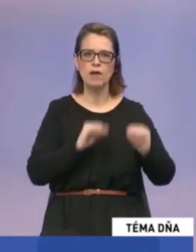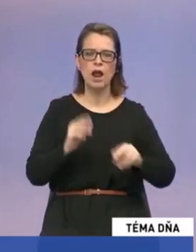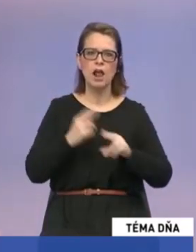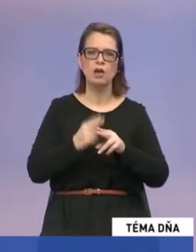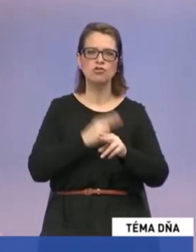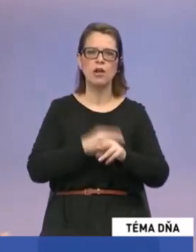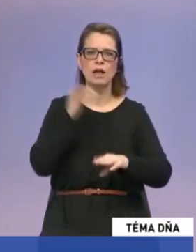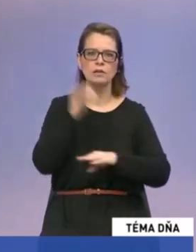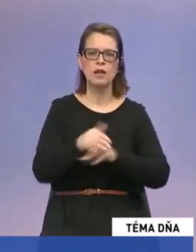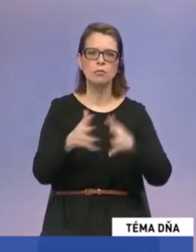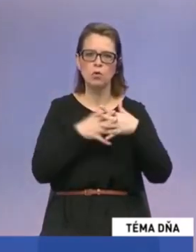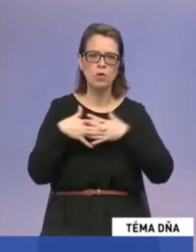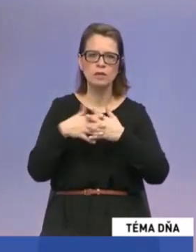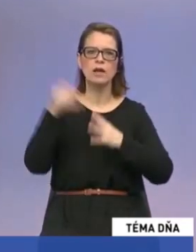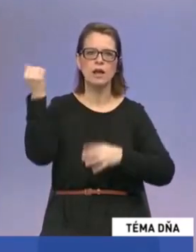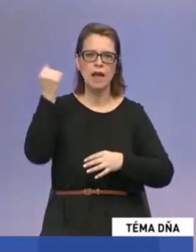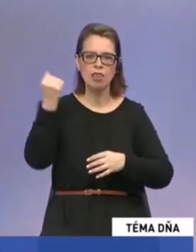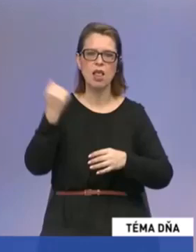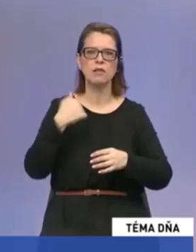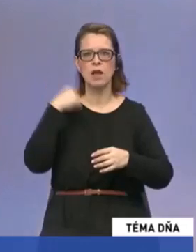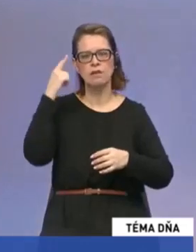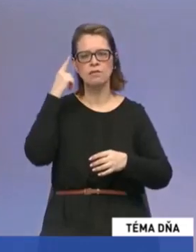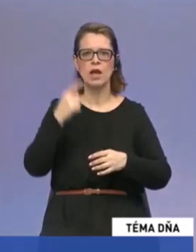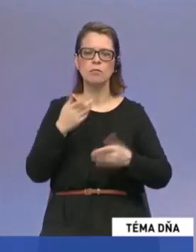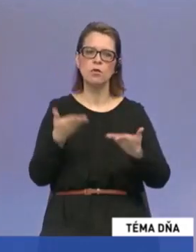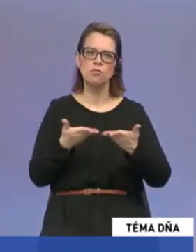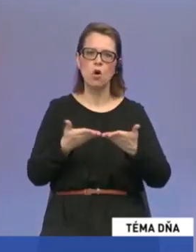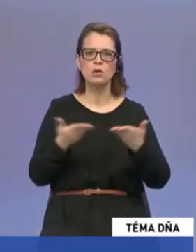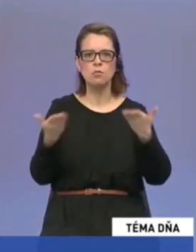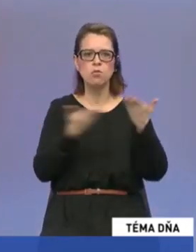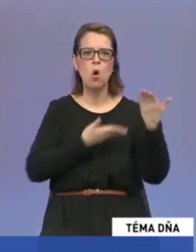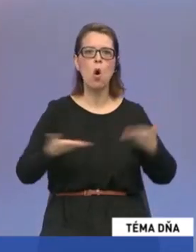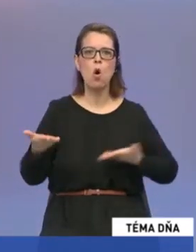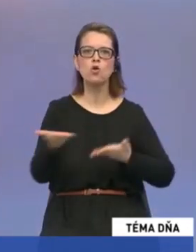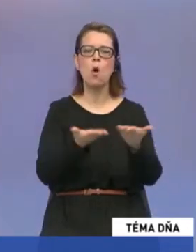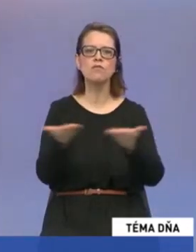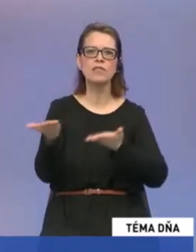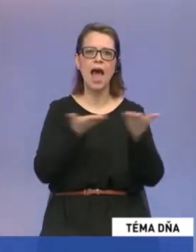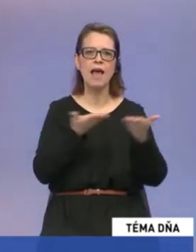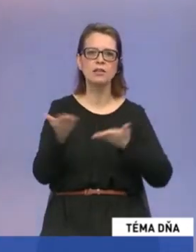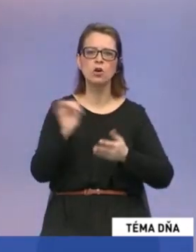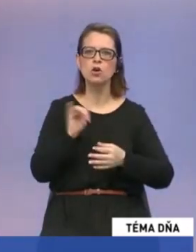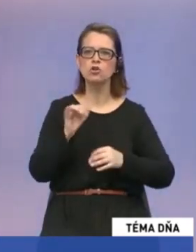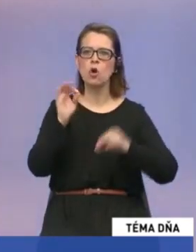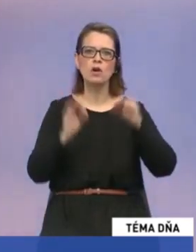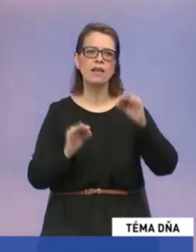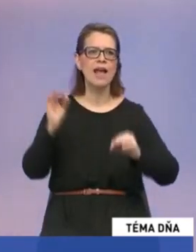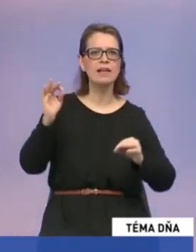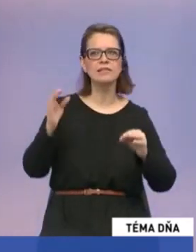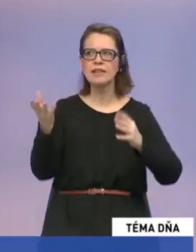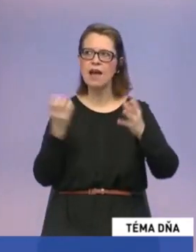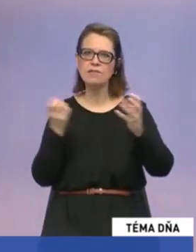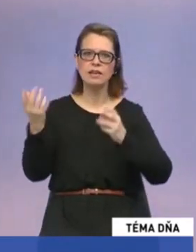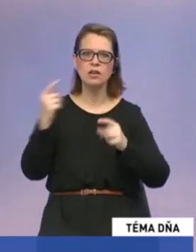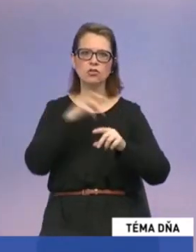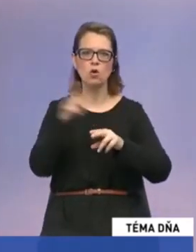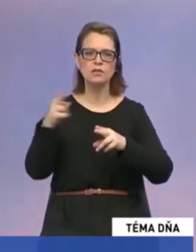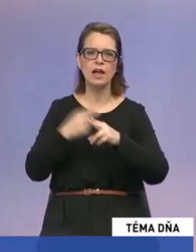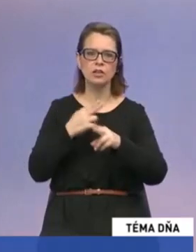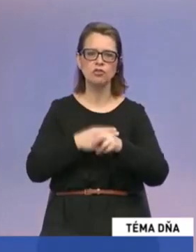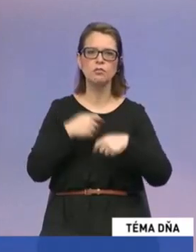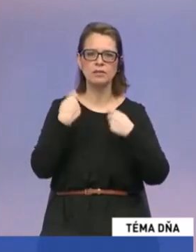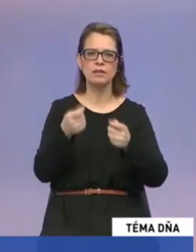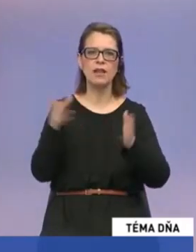západu ako USA a Kanada, takže viem adekvátnym spôsobom porovnať, ktoré nastavenia, dajme tomu, z ostatných štátov by sa dali vhodne